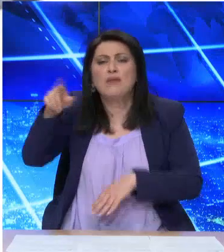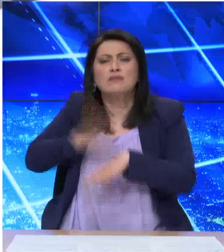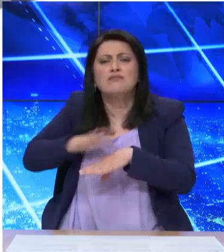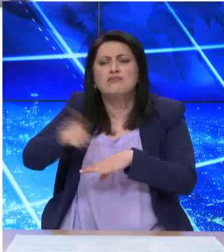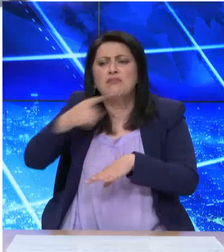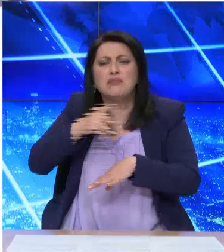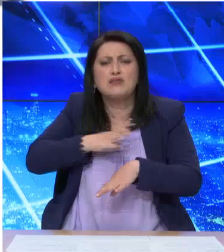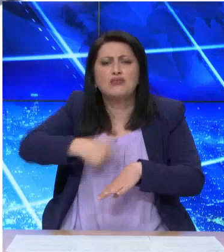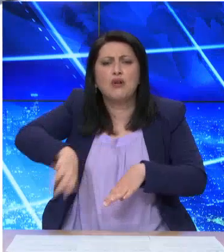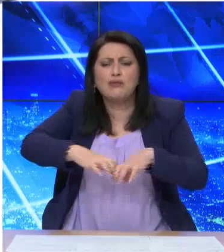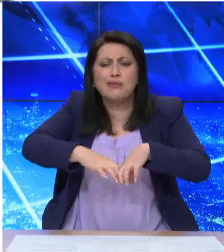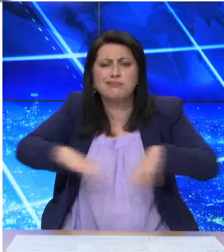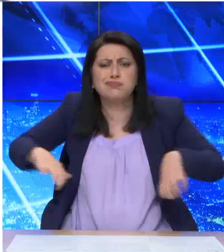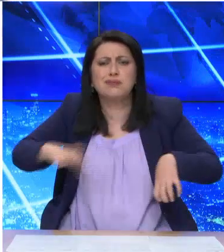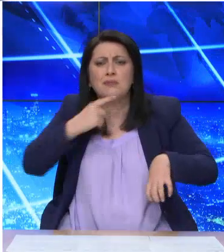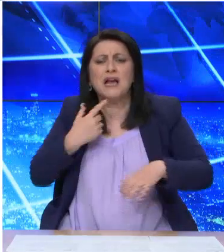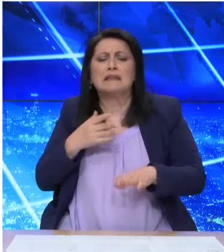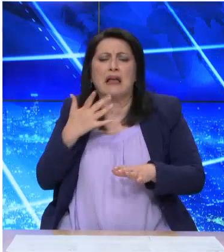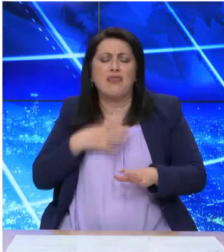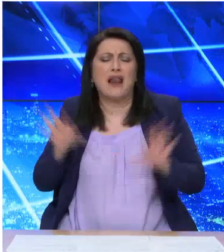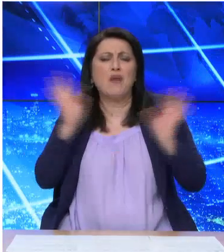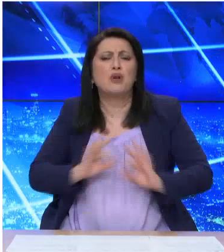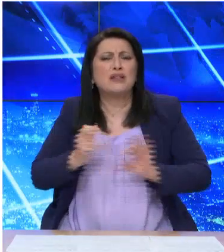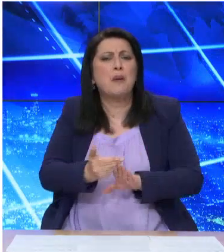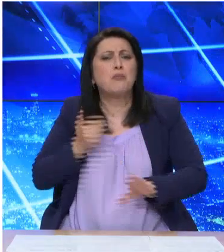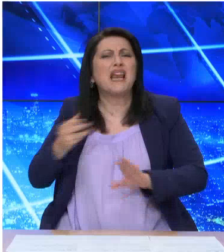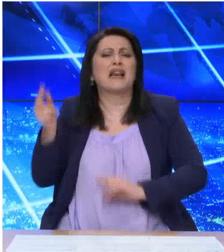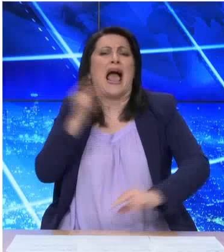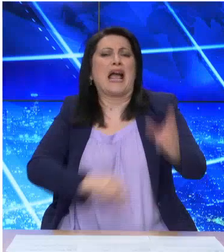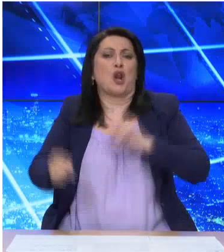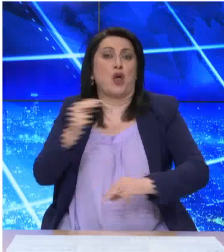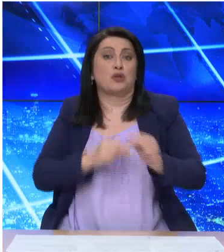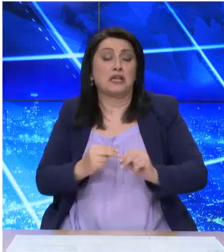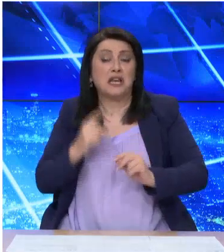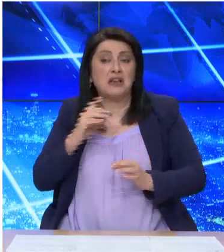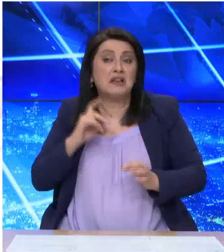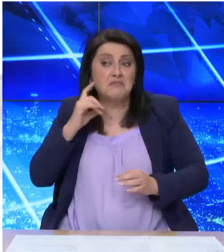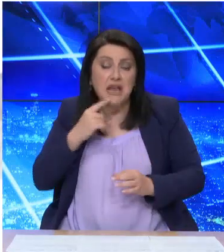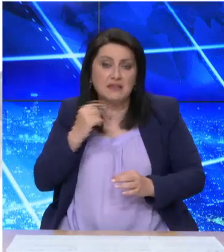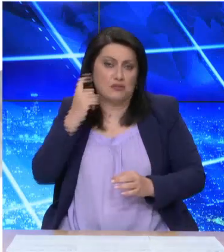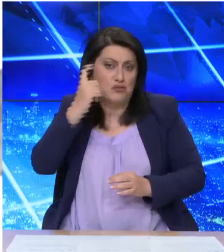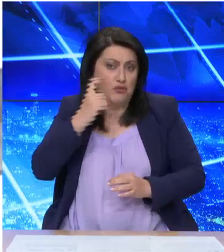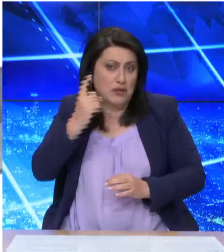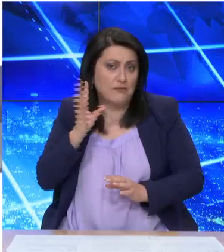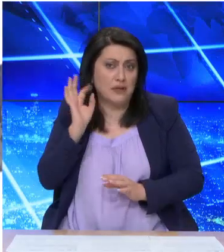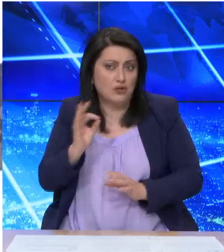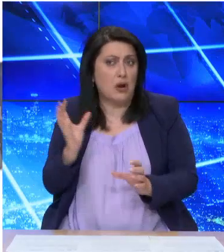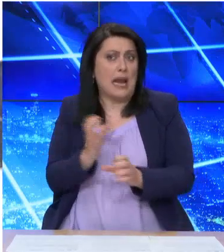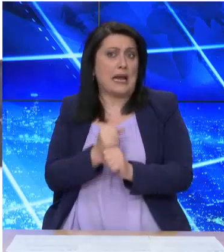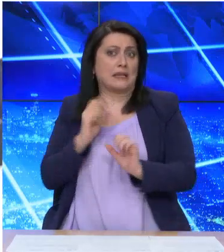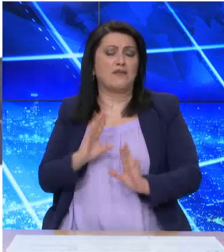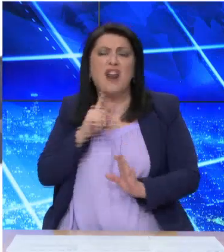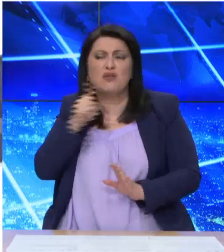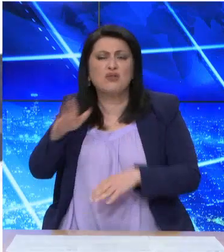και σχεδιάζει προώρες εκλογές. Σκέφτεται διαρκώς να πάει σε προώρες εκλογές, μήπως και επιβιώσει, έχει μία τεράστια ευθύνη,